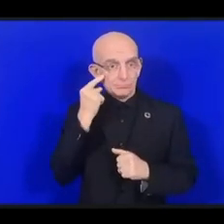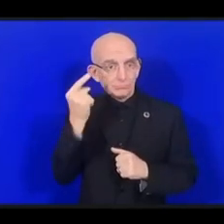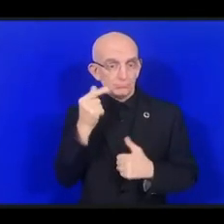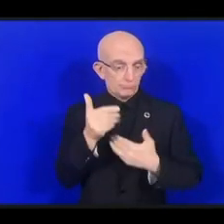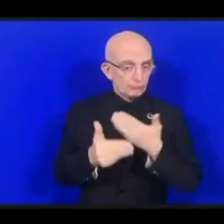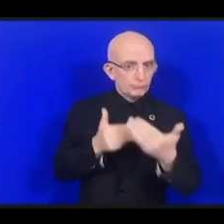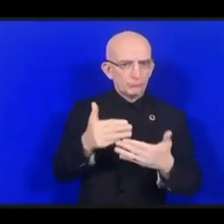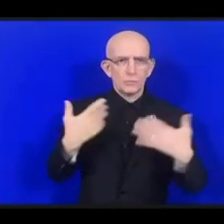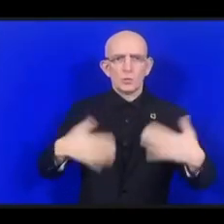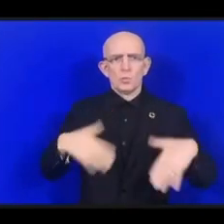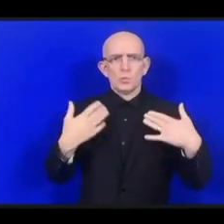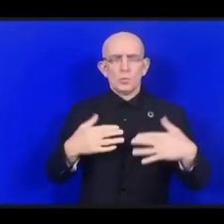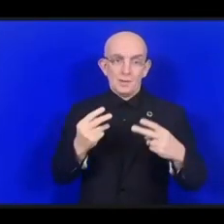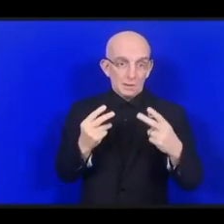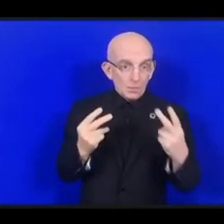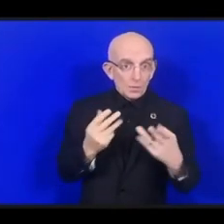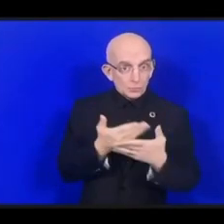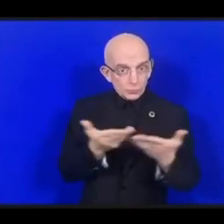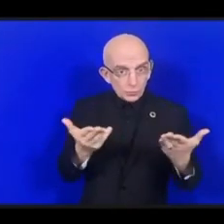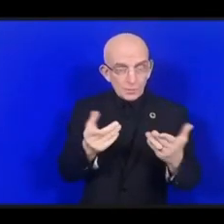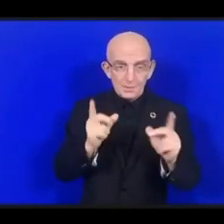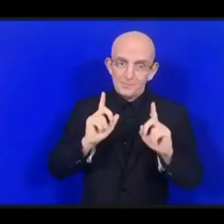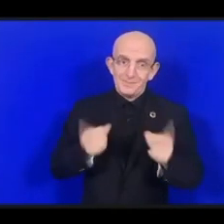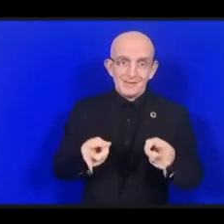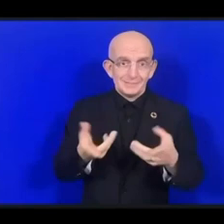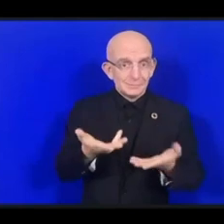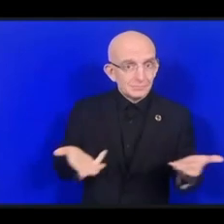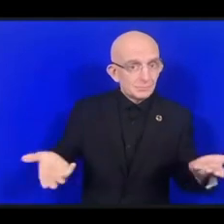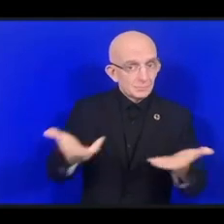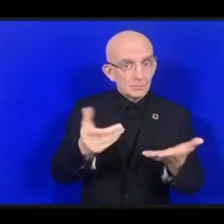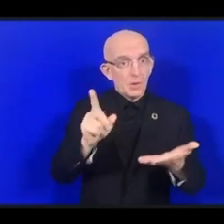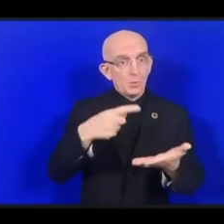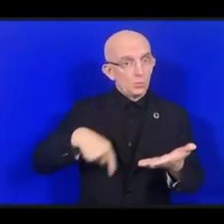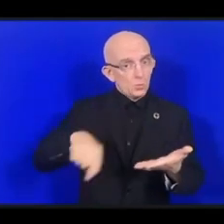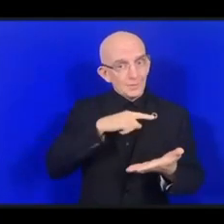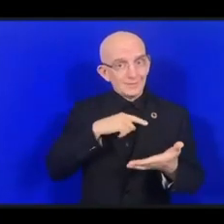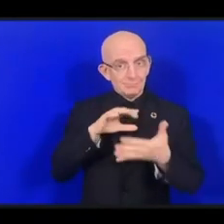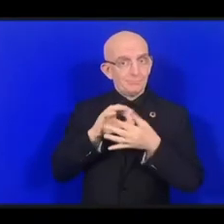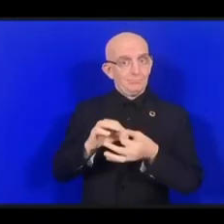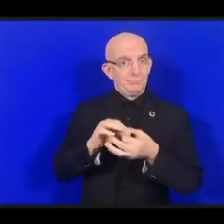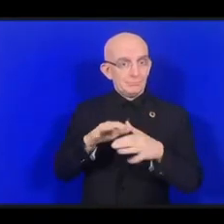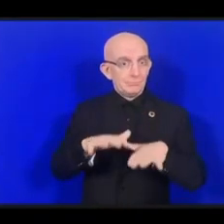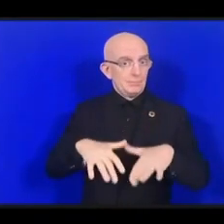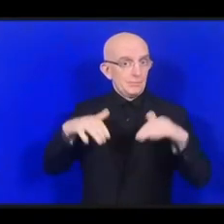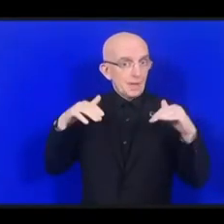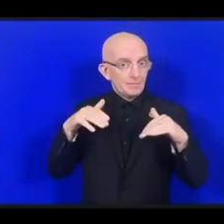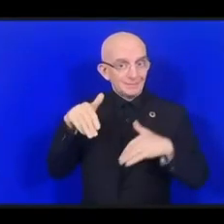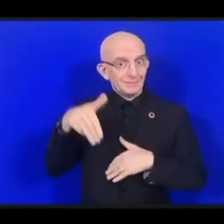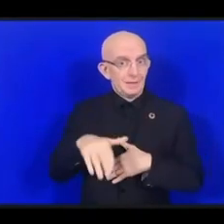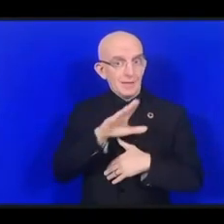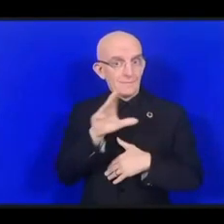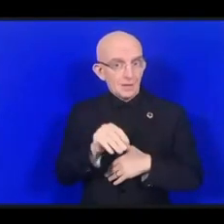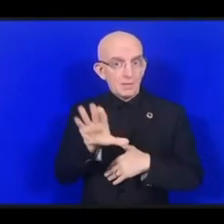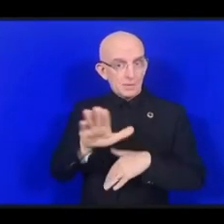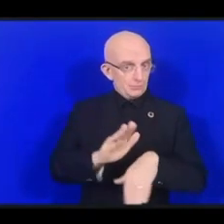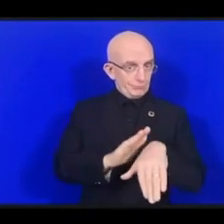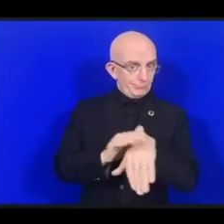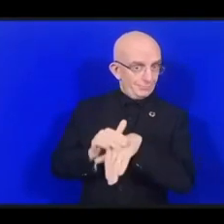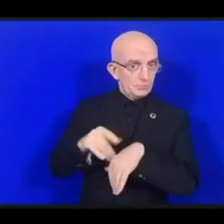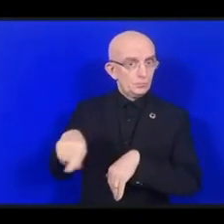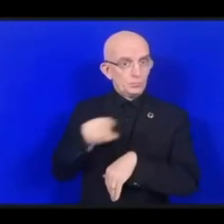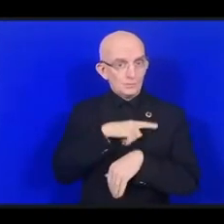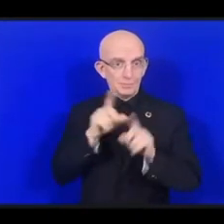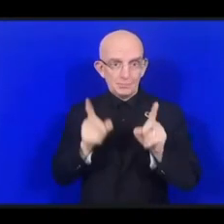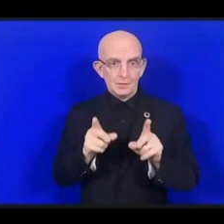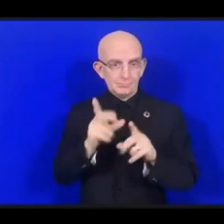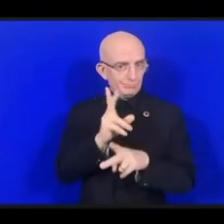нельзя допускать наличие цифрового разрыва между имущими и неимущими в